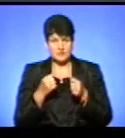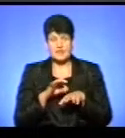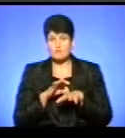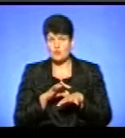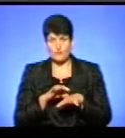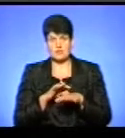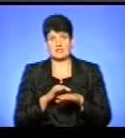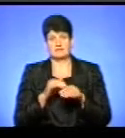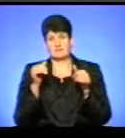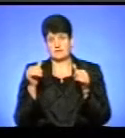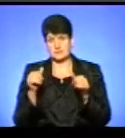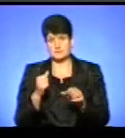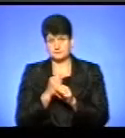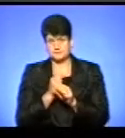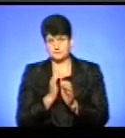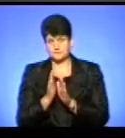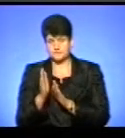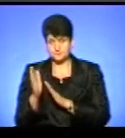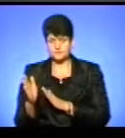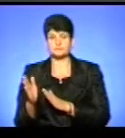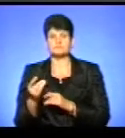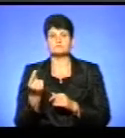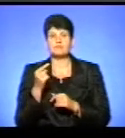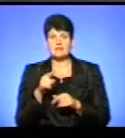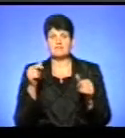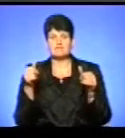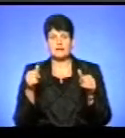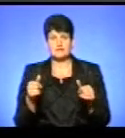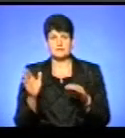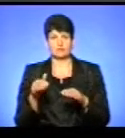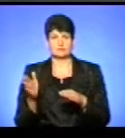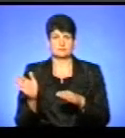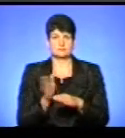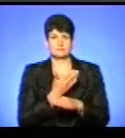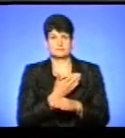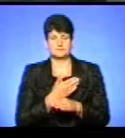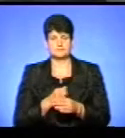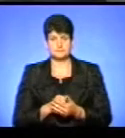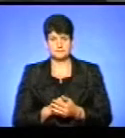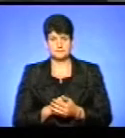вивіски у відповідність до норм чинного законодавства, такі вивіски будуть підлягати демонтажу.